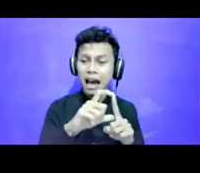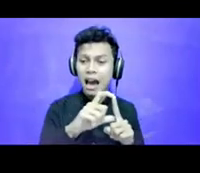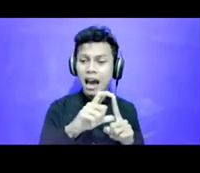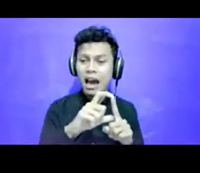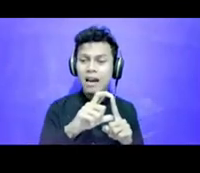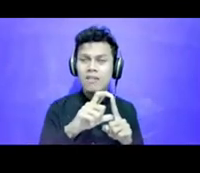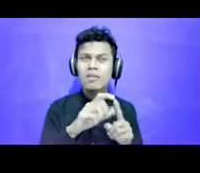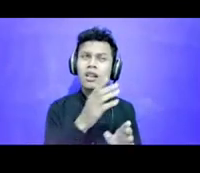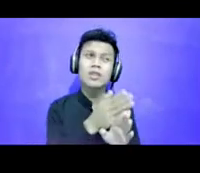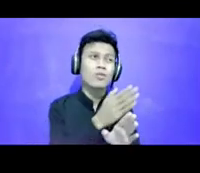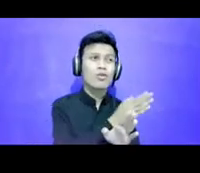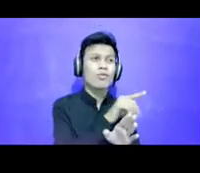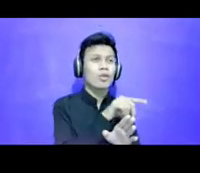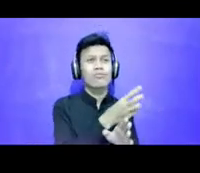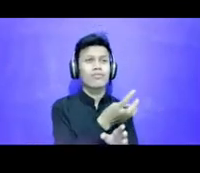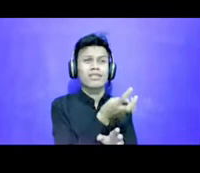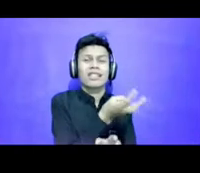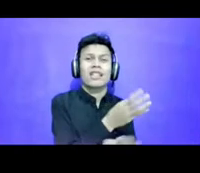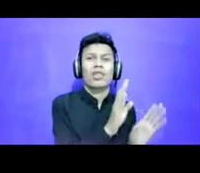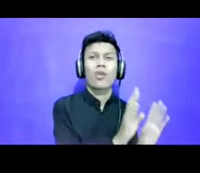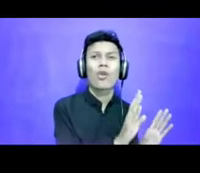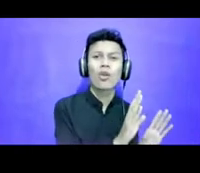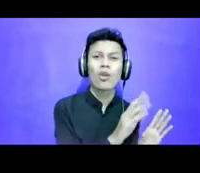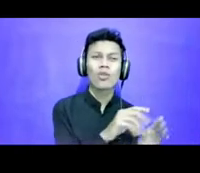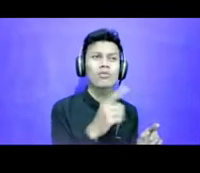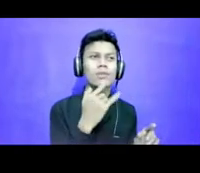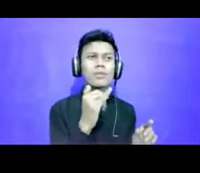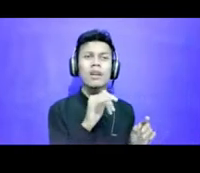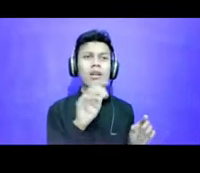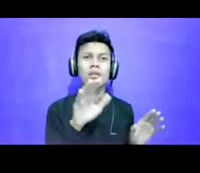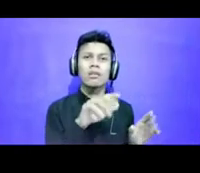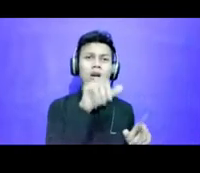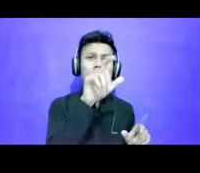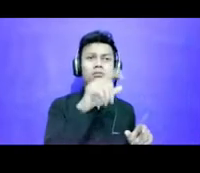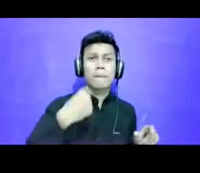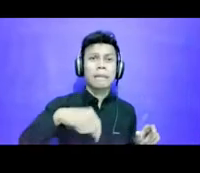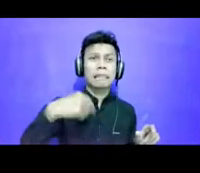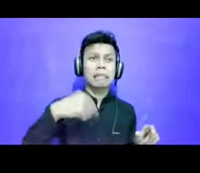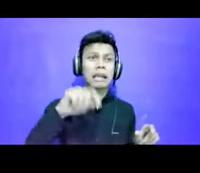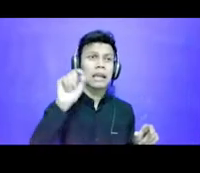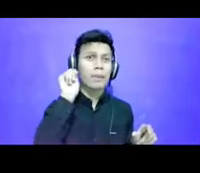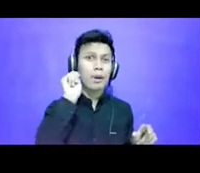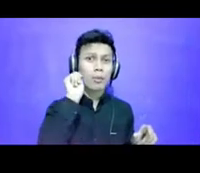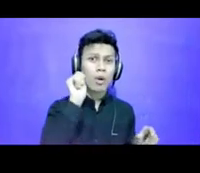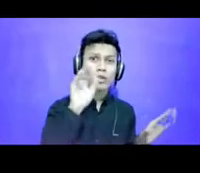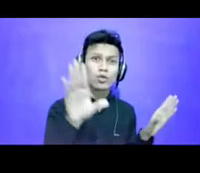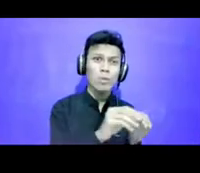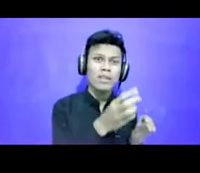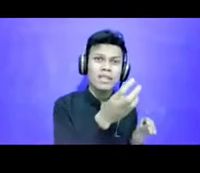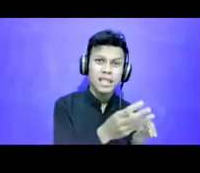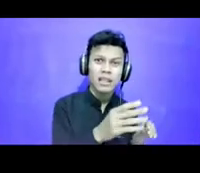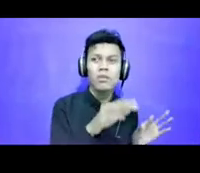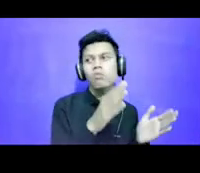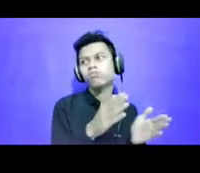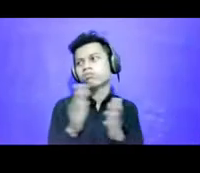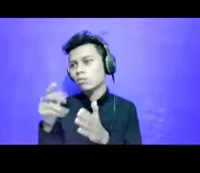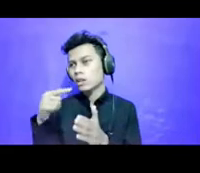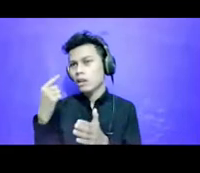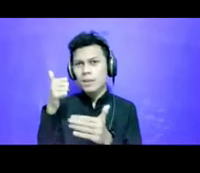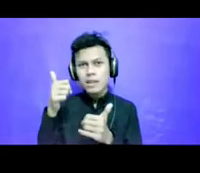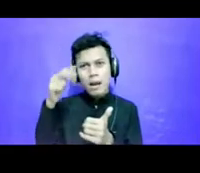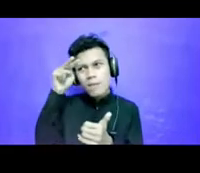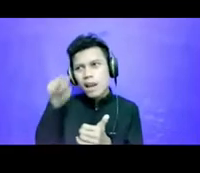bagaimana jumlah perempuan Menjadi menteri Kemudian kita bisa melihat secara keseluruhan